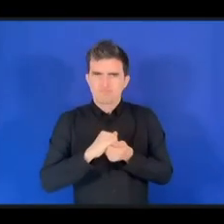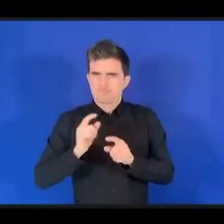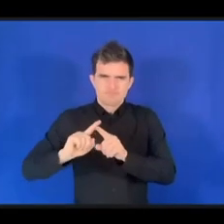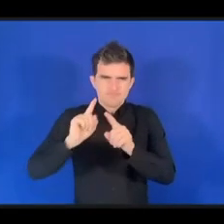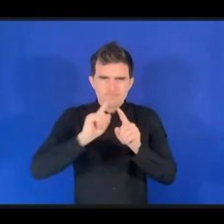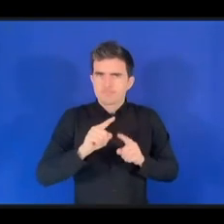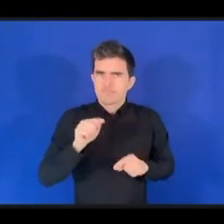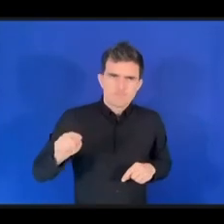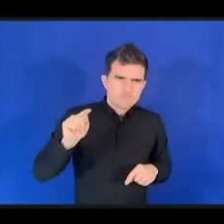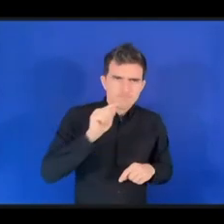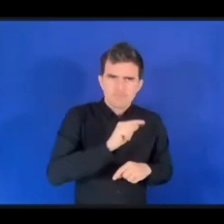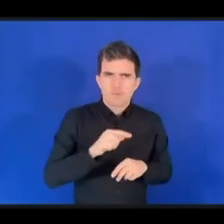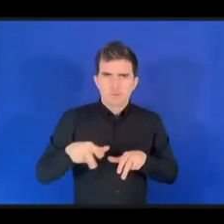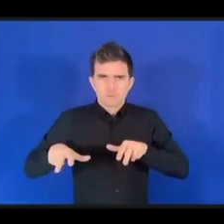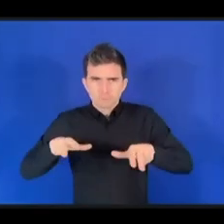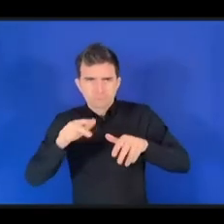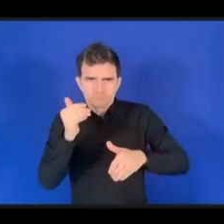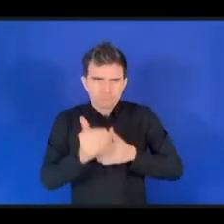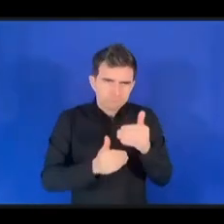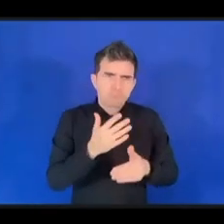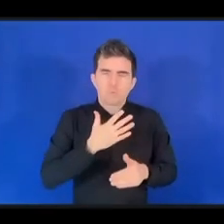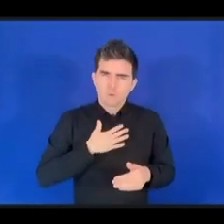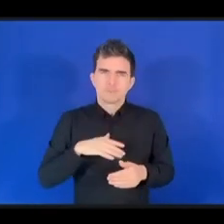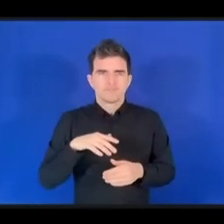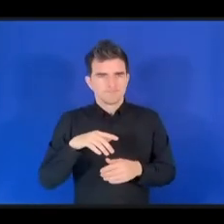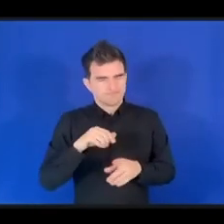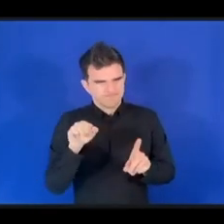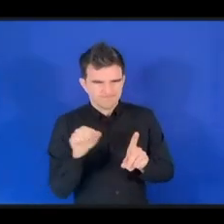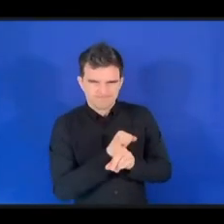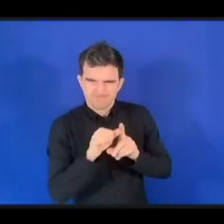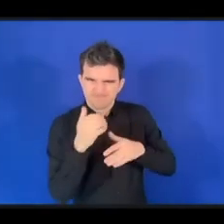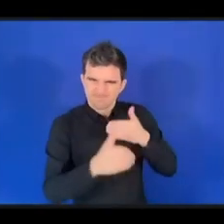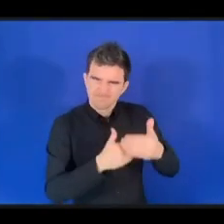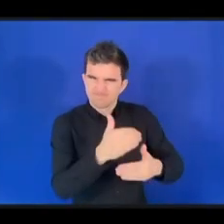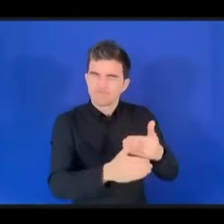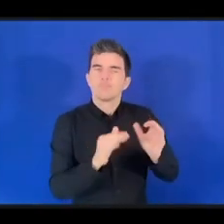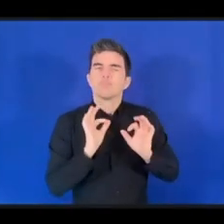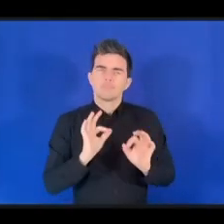своей работе. Я хочу включить рекомендации от